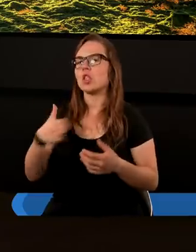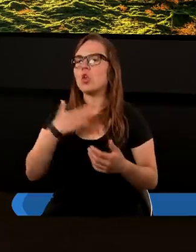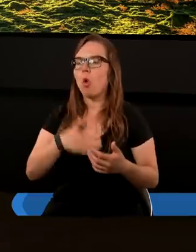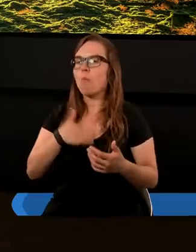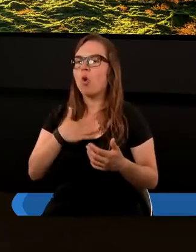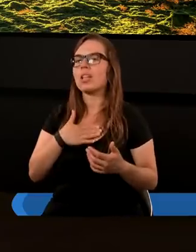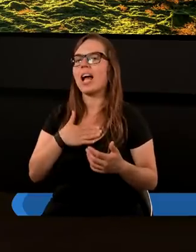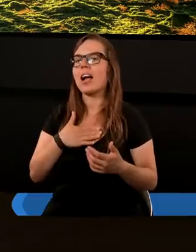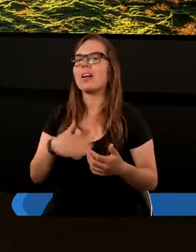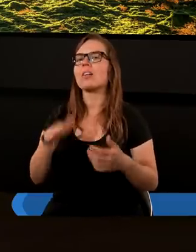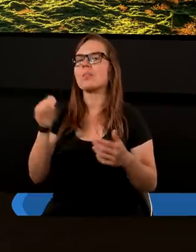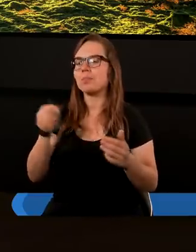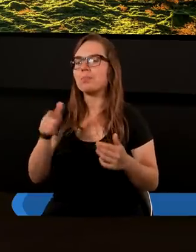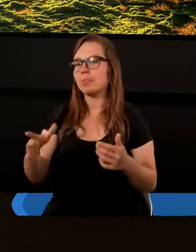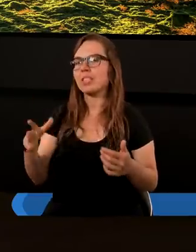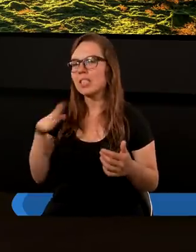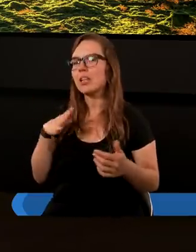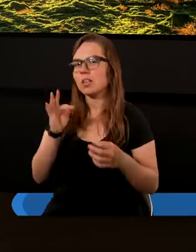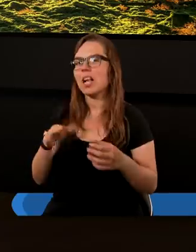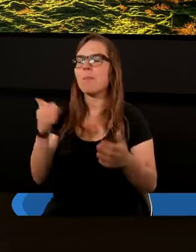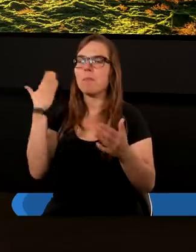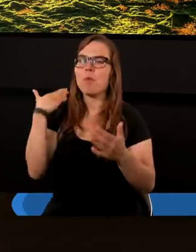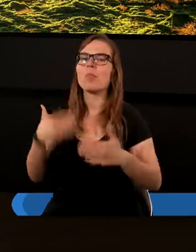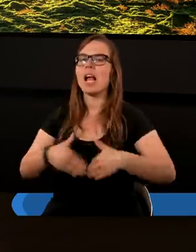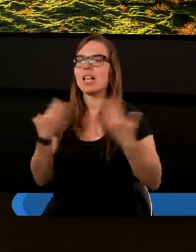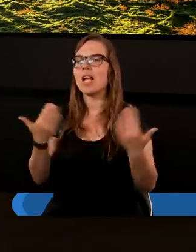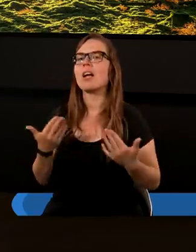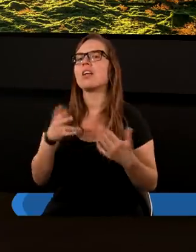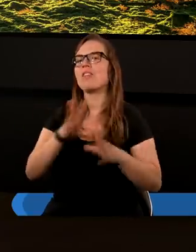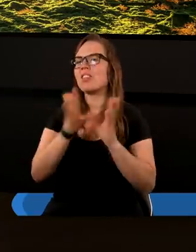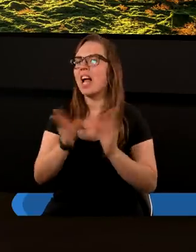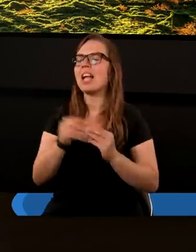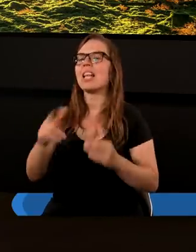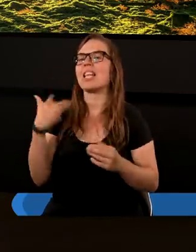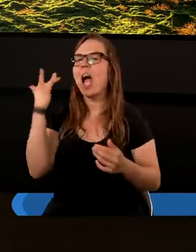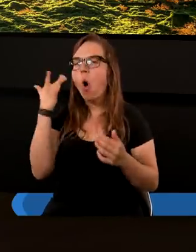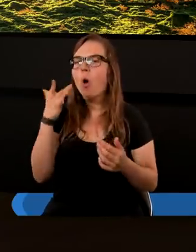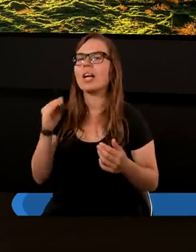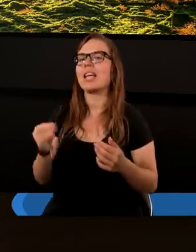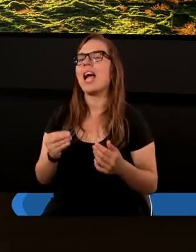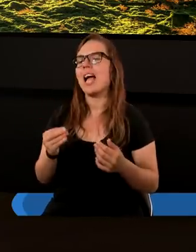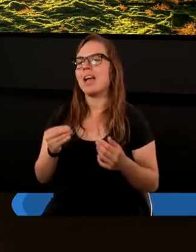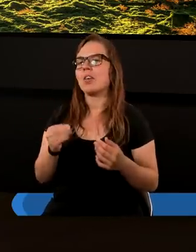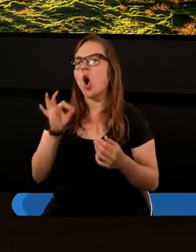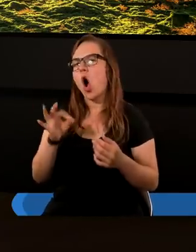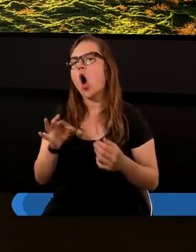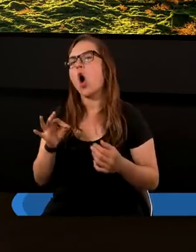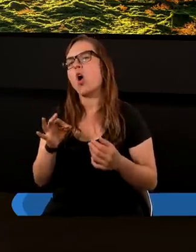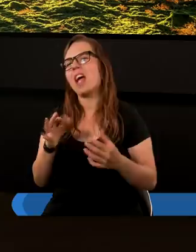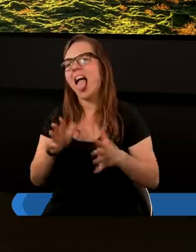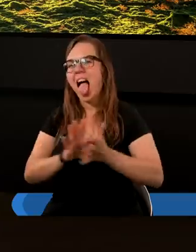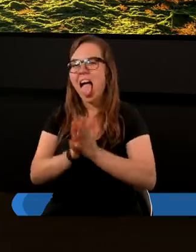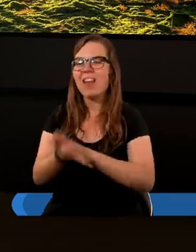sobota, no takie były i poprzednie dnie, czyli wszelkie teorie, oczywiście o